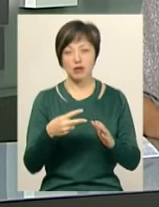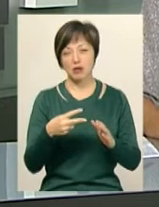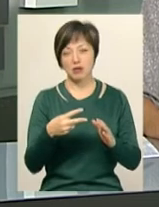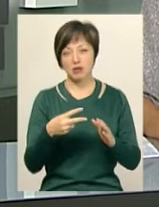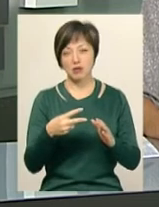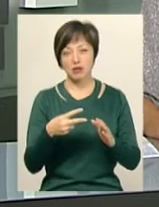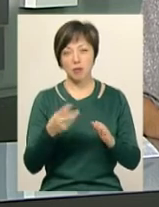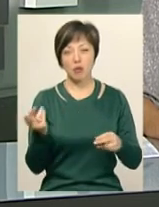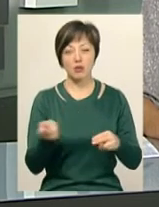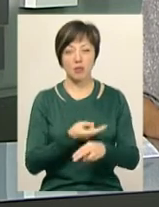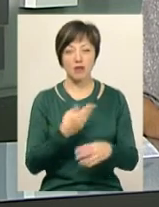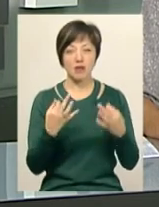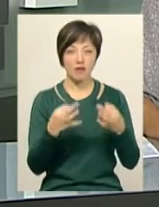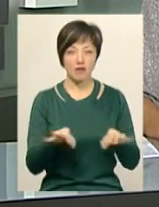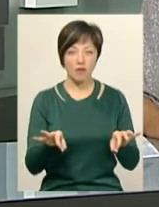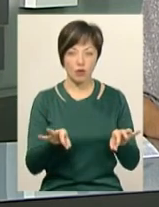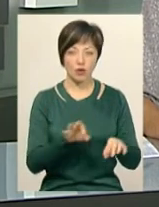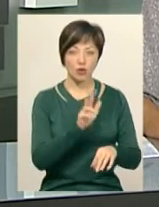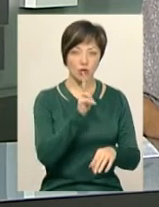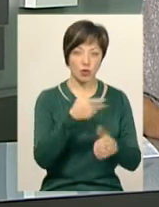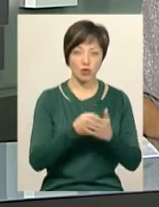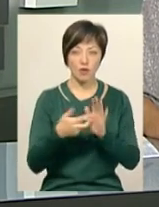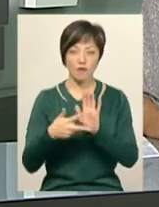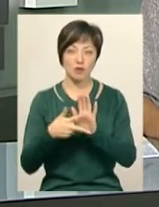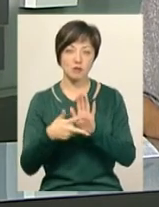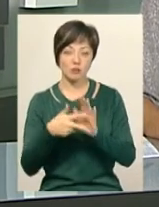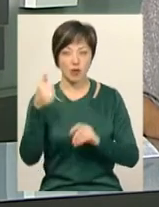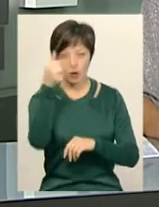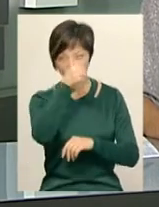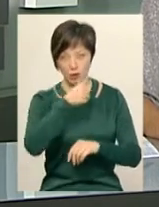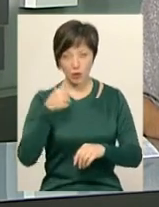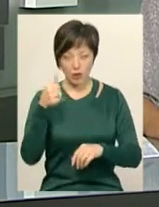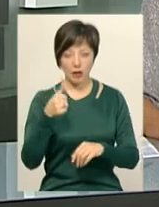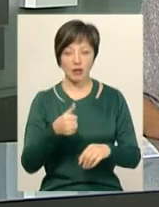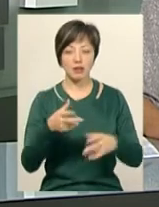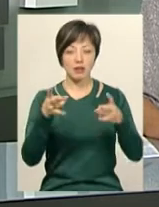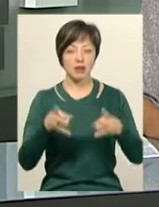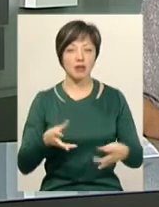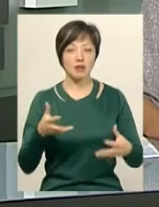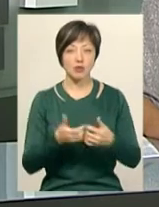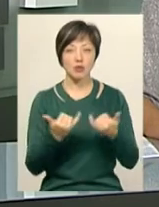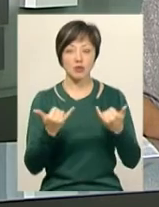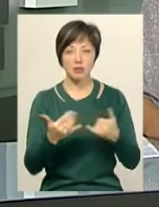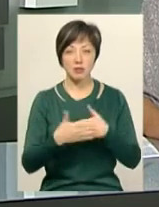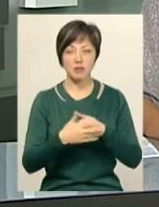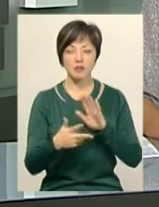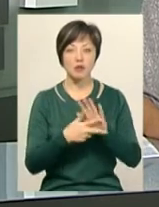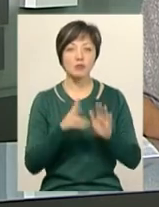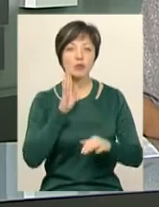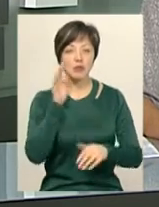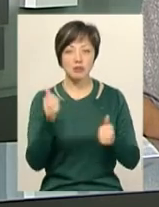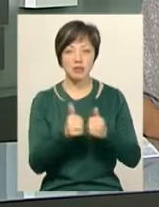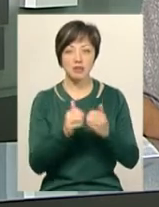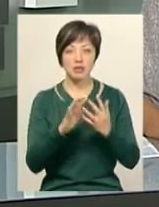вигляді позбавлення волі на строк від 3 до 8 років. Нагадаю, ДТП сталося сьогодні близько 8-ї ранку